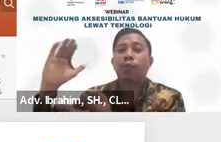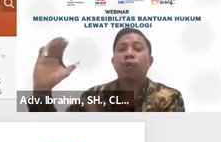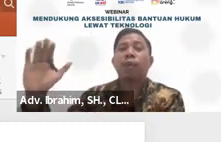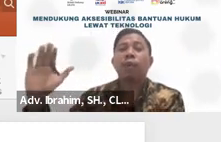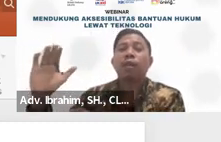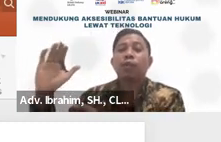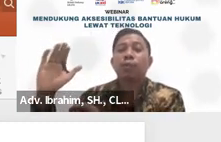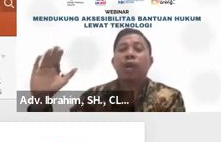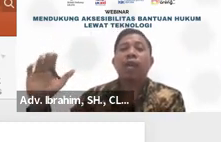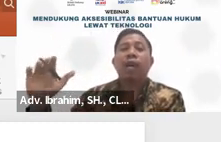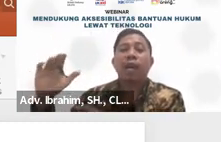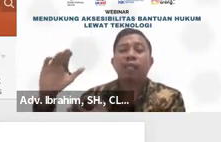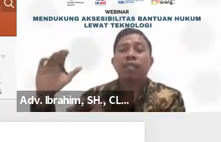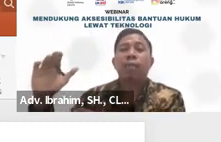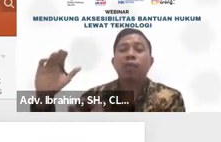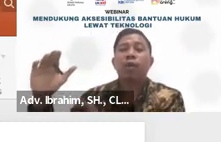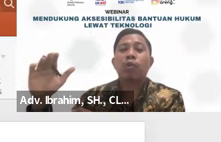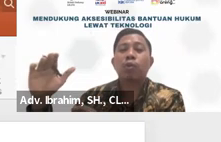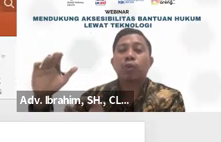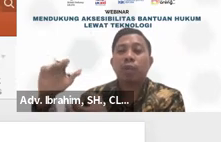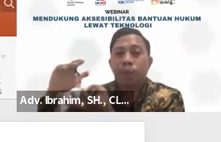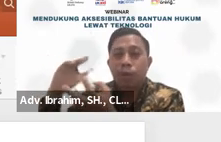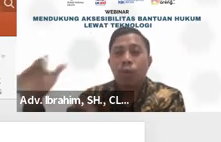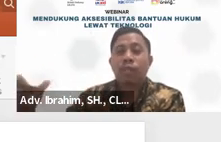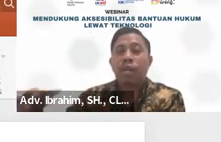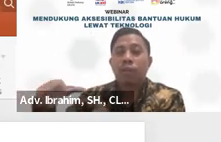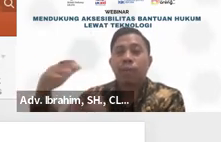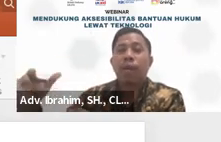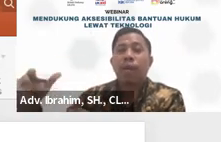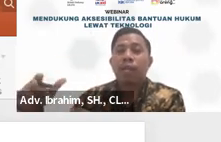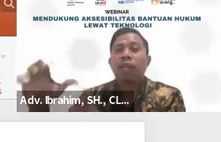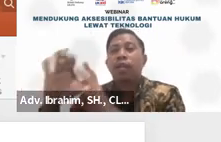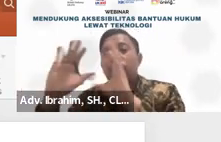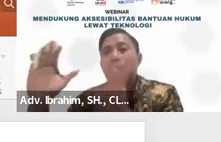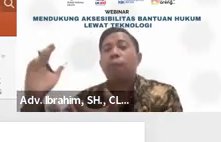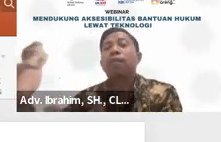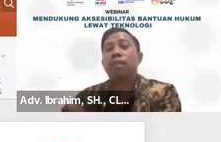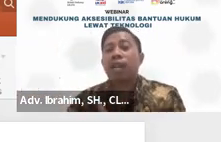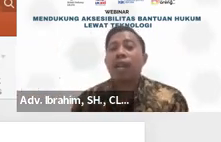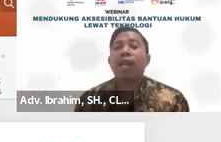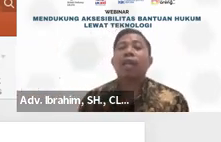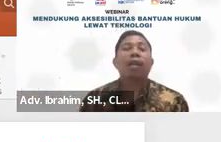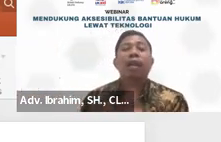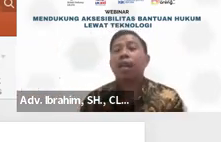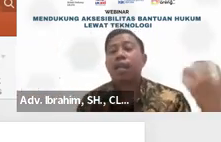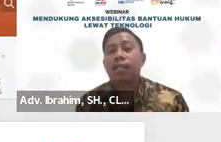-prioritas program supaya akses bantuan hukum itu lebih luas lebih cepat itu ya basisnya adalah data dengan adanya